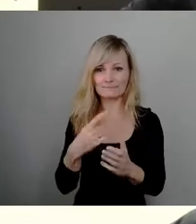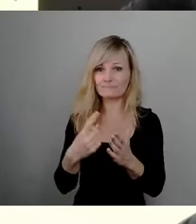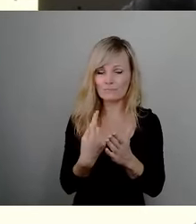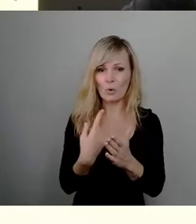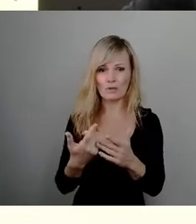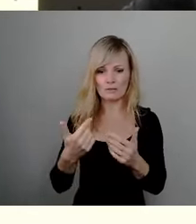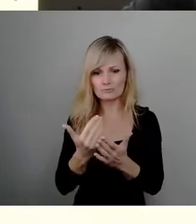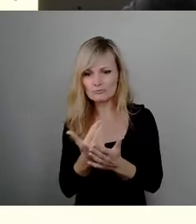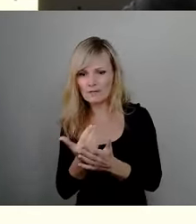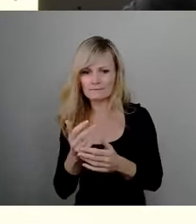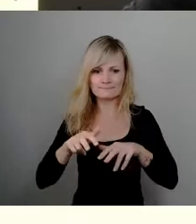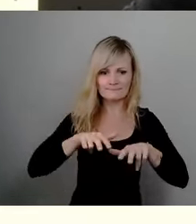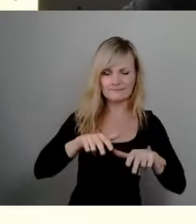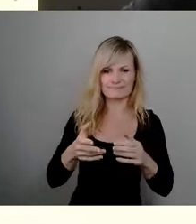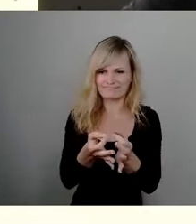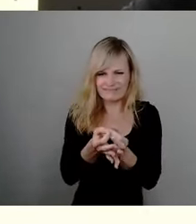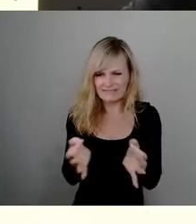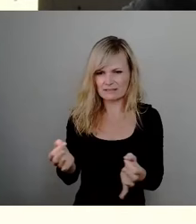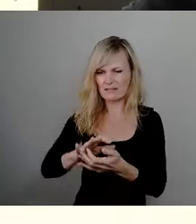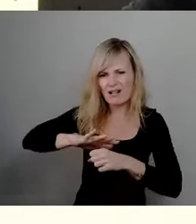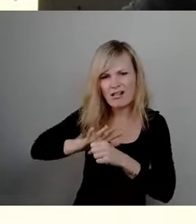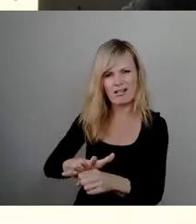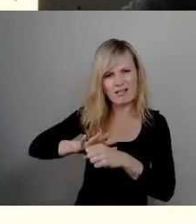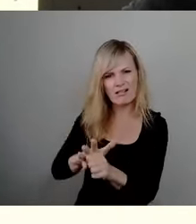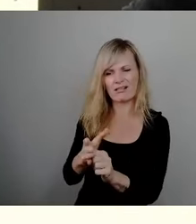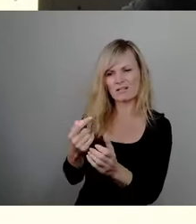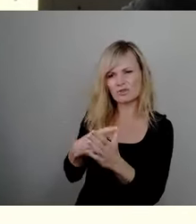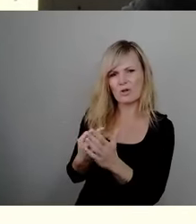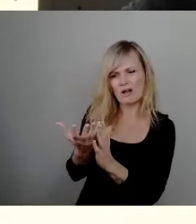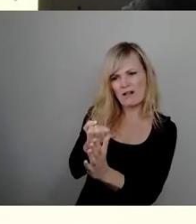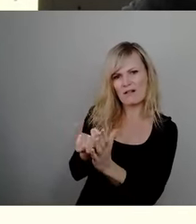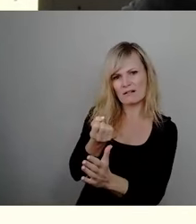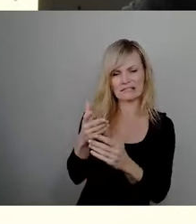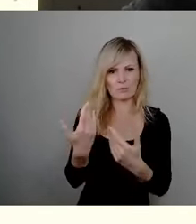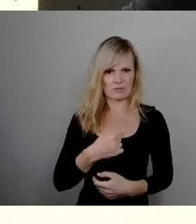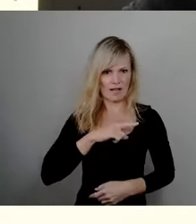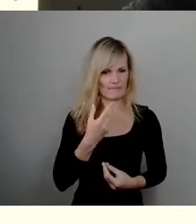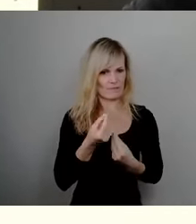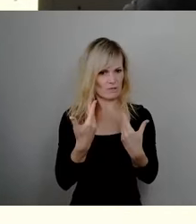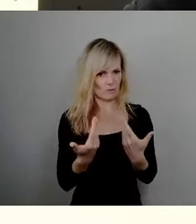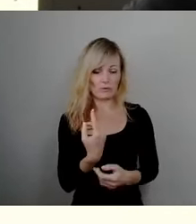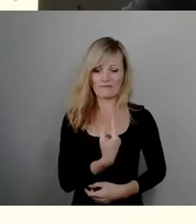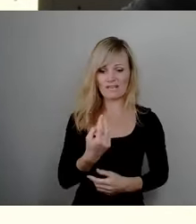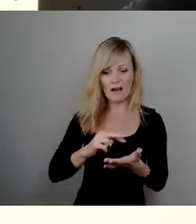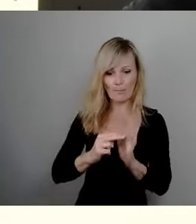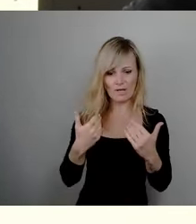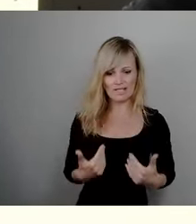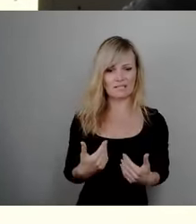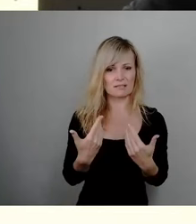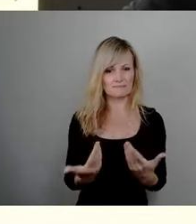irgendetwas zu tun und wird geschröpft. So empfinde ich das. Und wir als Politik sind nicht